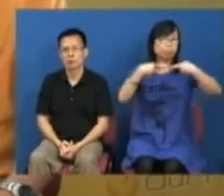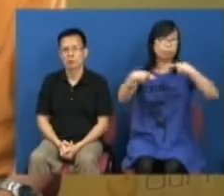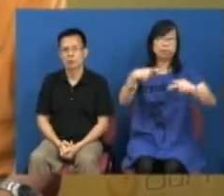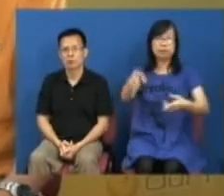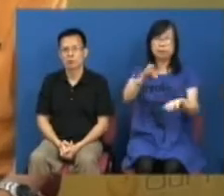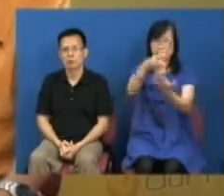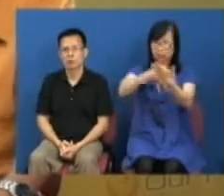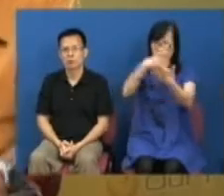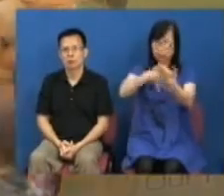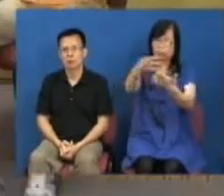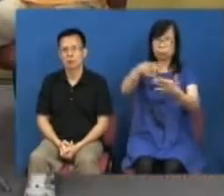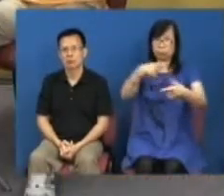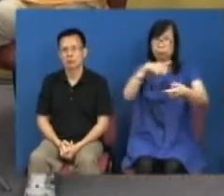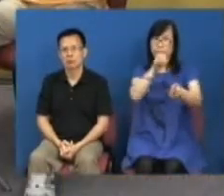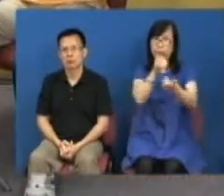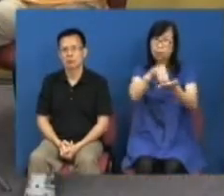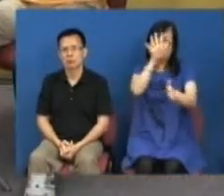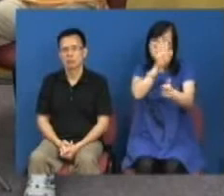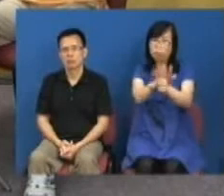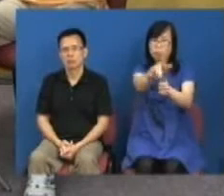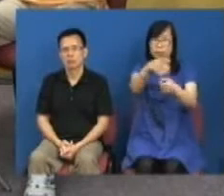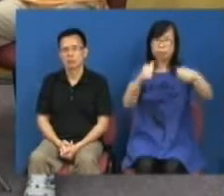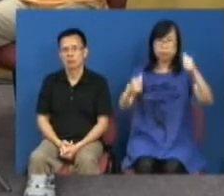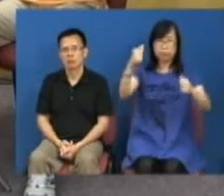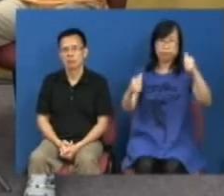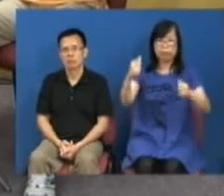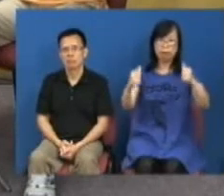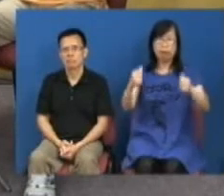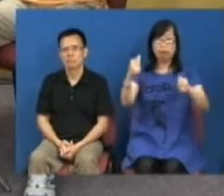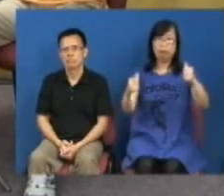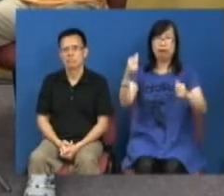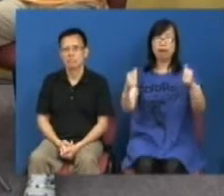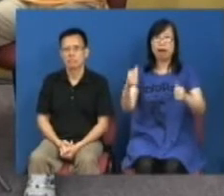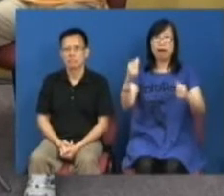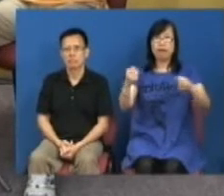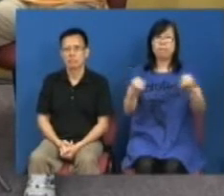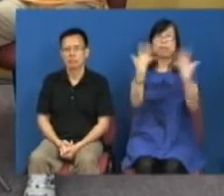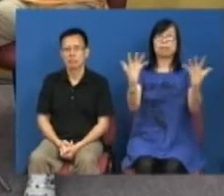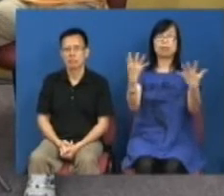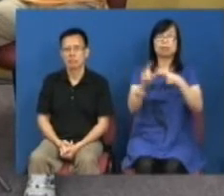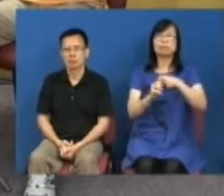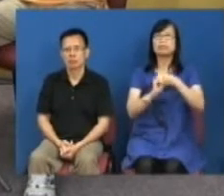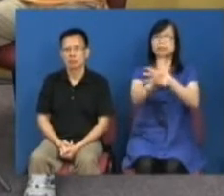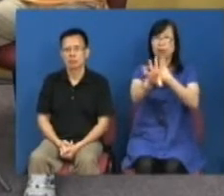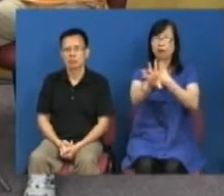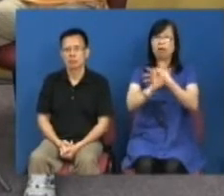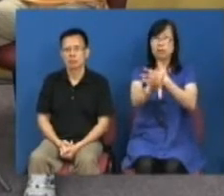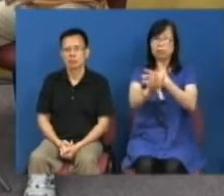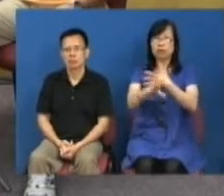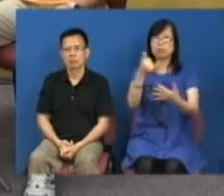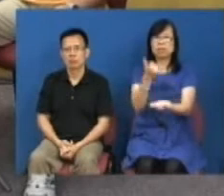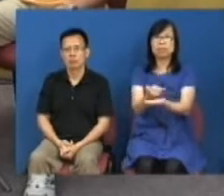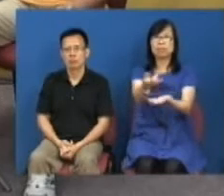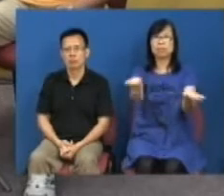毓华兄你能不能够确保你的车是不会在行驶的过程里面是生意外或者抛撼或者是死火